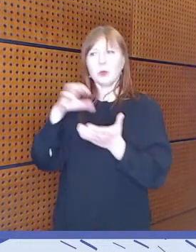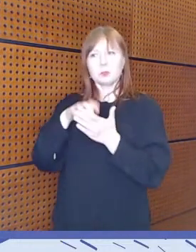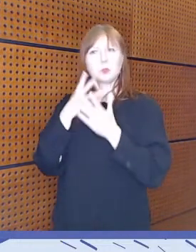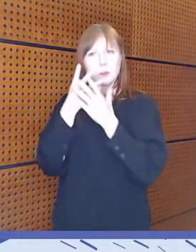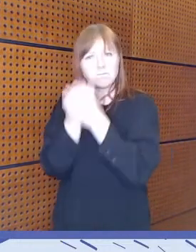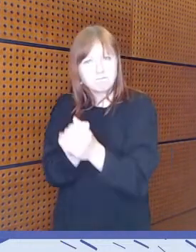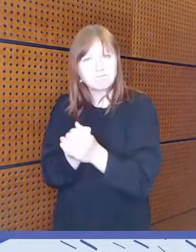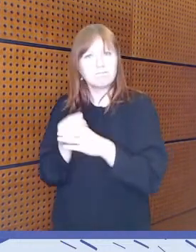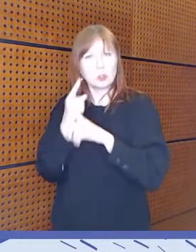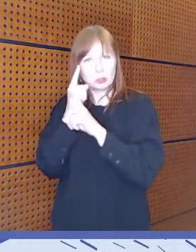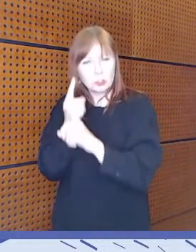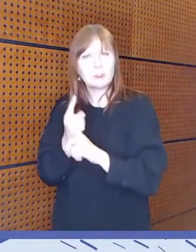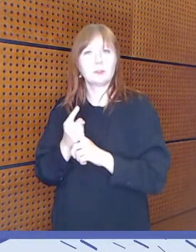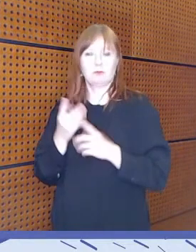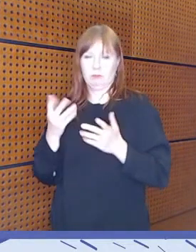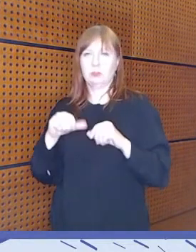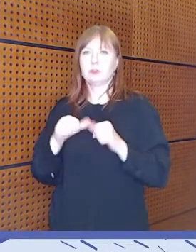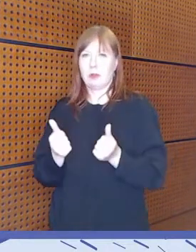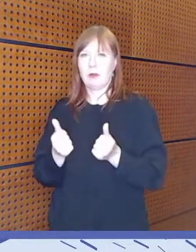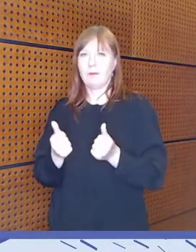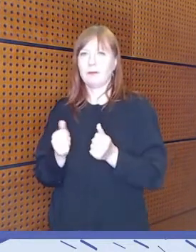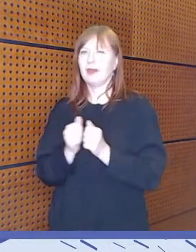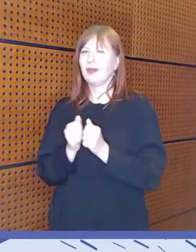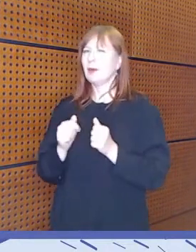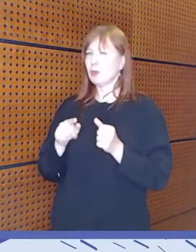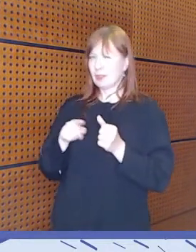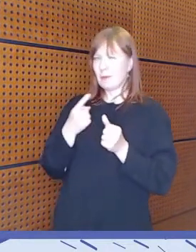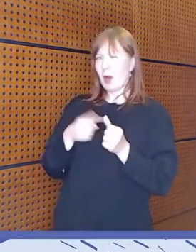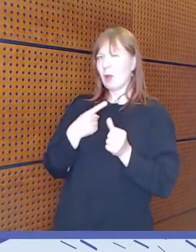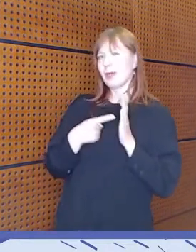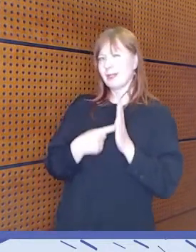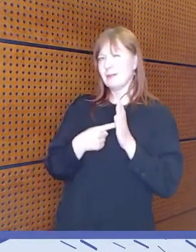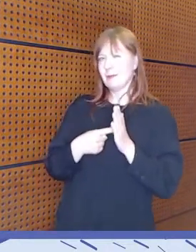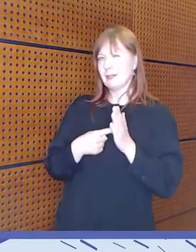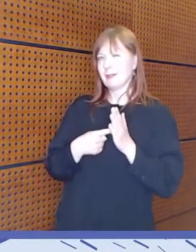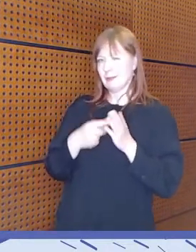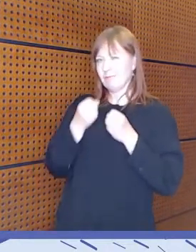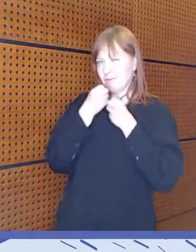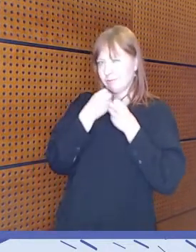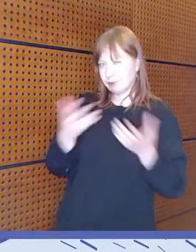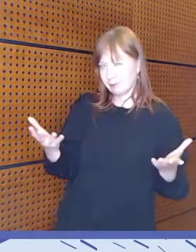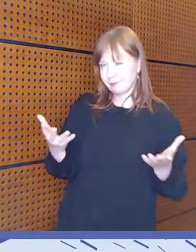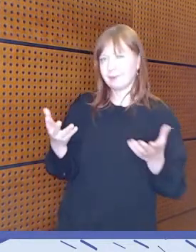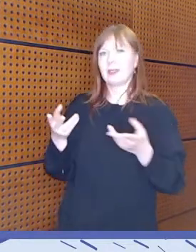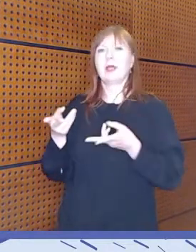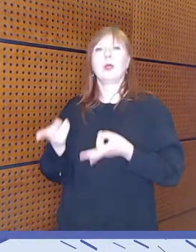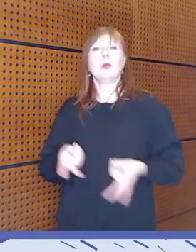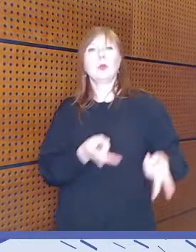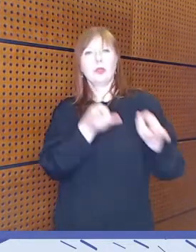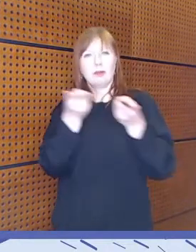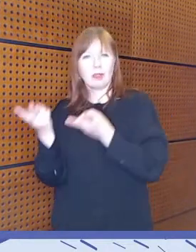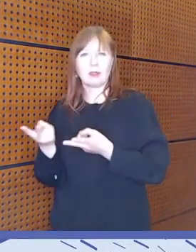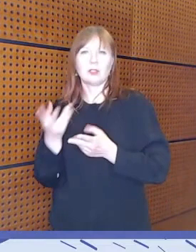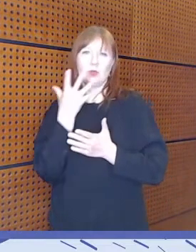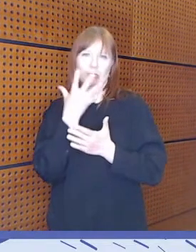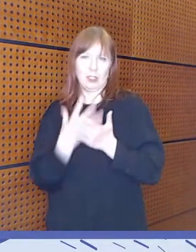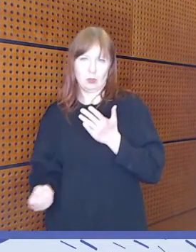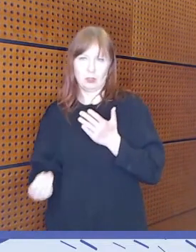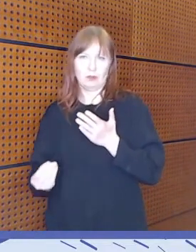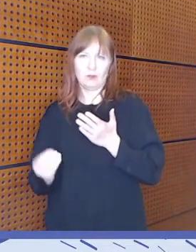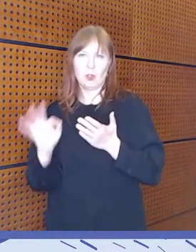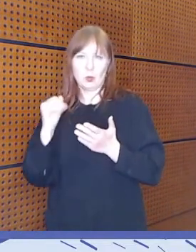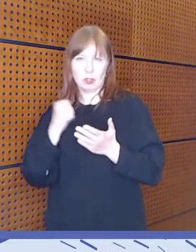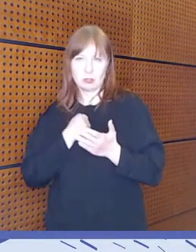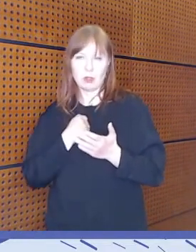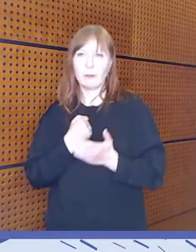Alun esimerkki ilmentää kuitenkin, että yhdenvertaisuus ja inklusiivisuus eivät toteudu pelkästään tukemalla